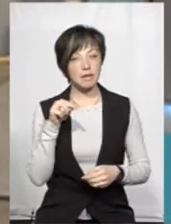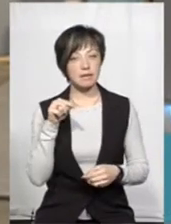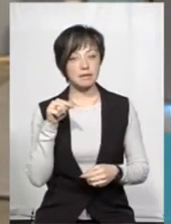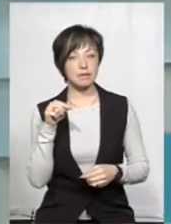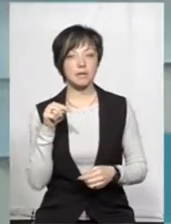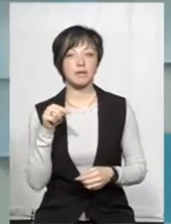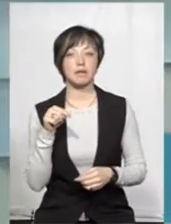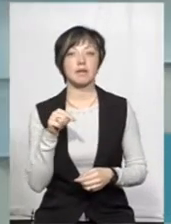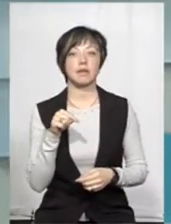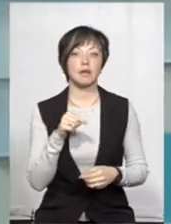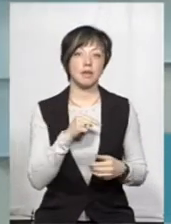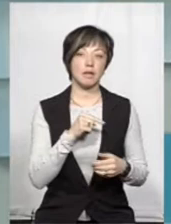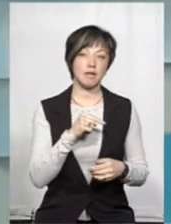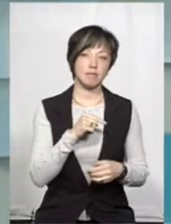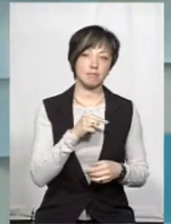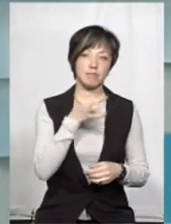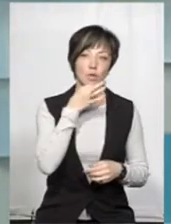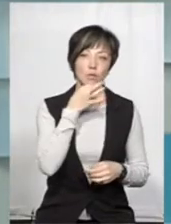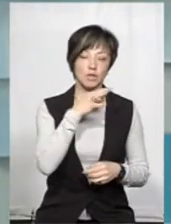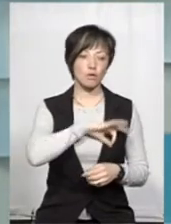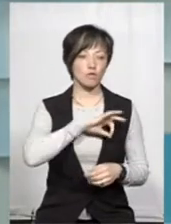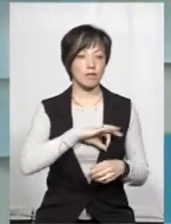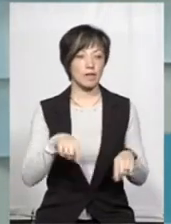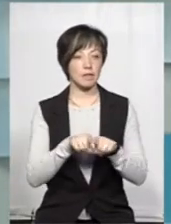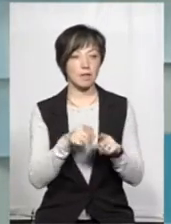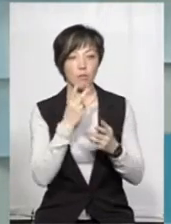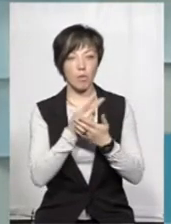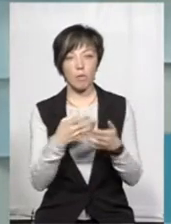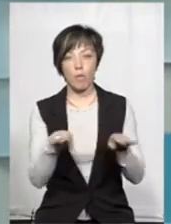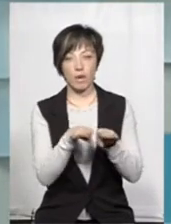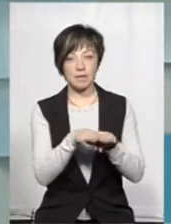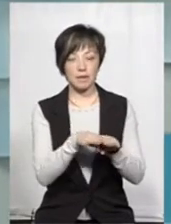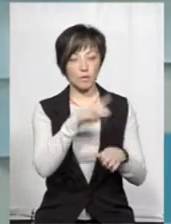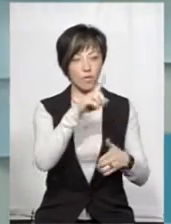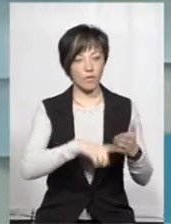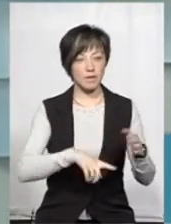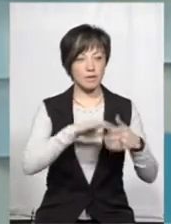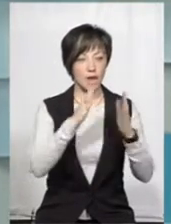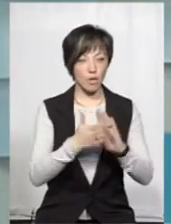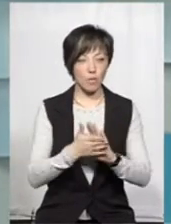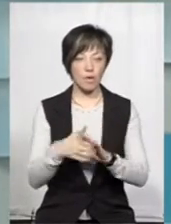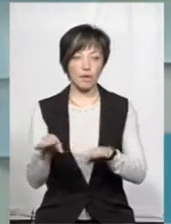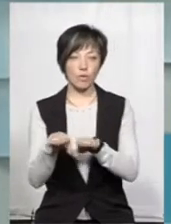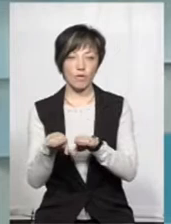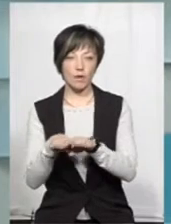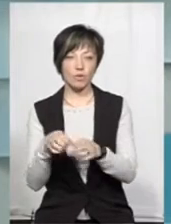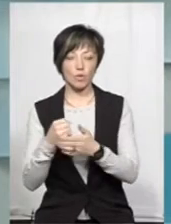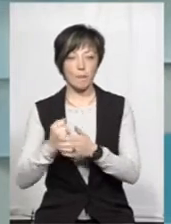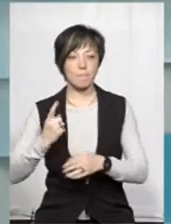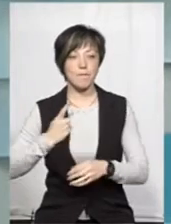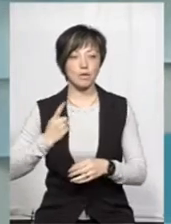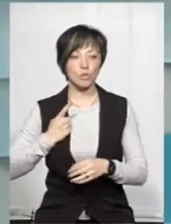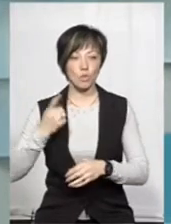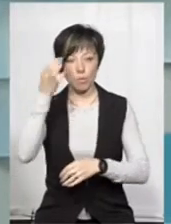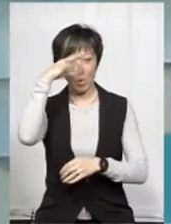ну, так, люблять трошки так зловживати, такими показниками, порівнюючи рівень довіри до поліції загалом, і рівень довіри до патрульної